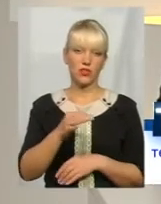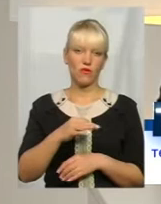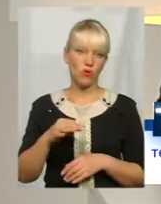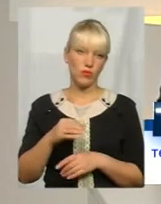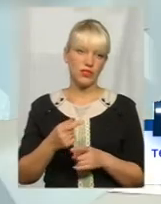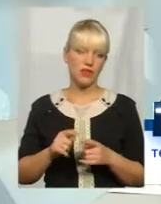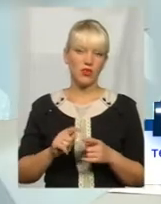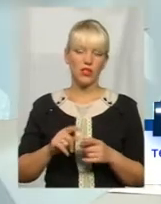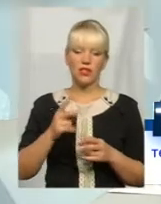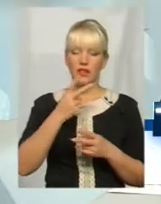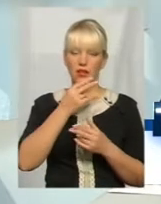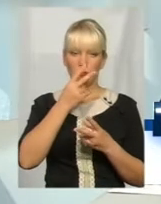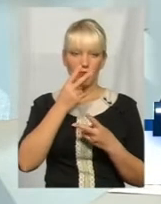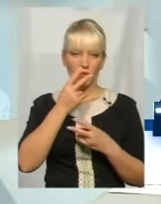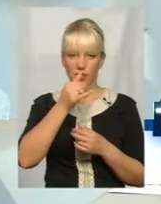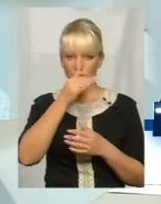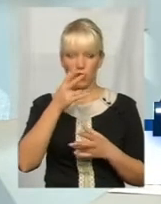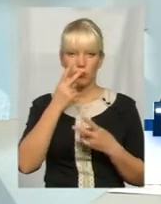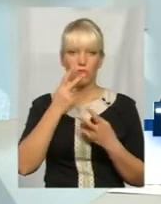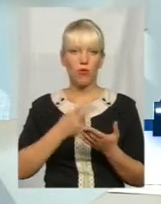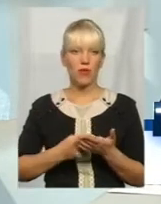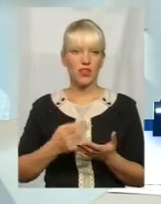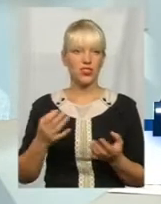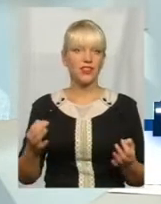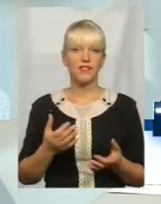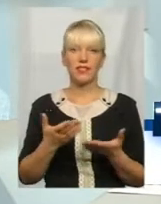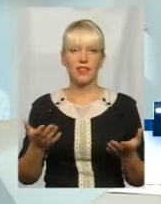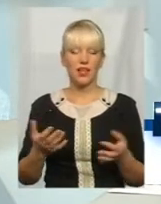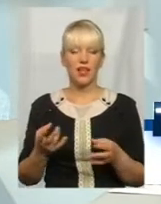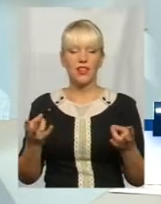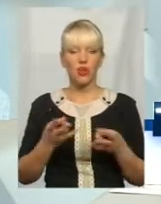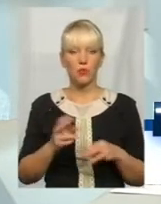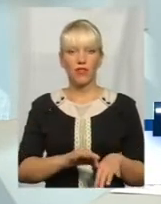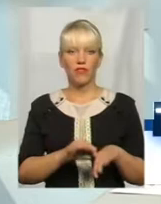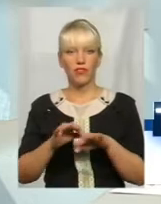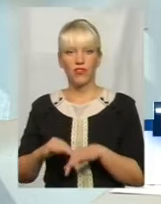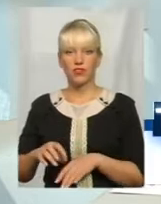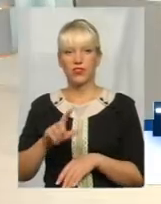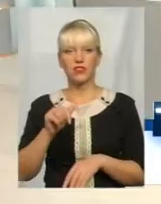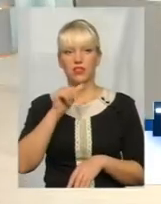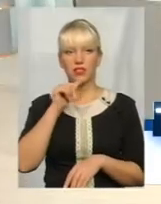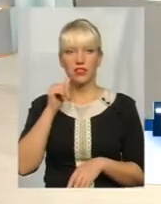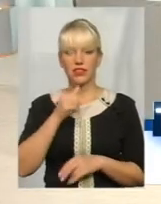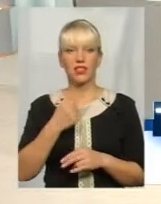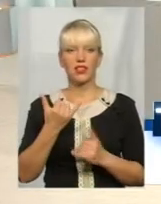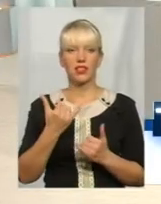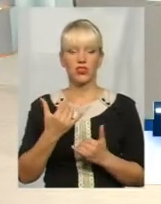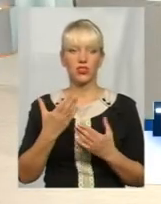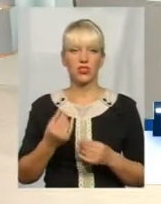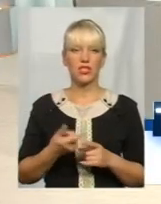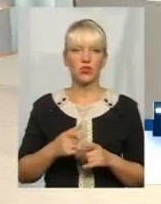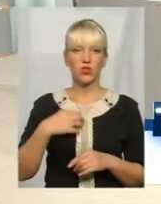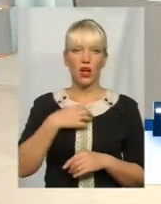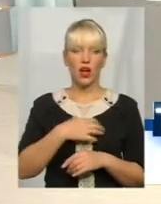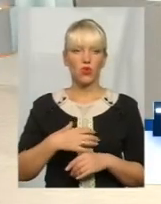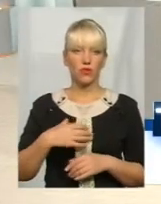їх ніде побачити. Необхідність виведення стіні дуже актуальна на сьогоднішній день. Якщо брати